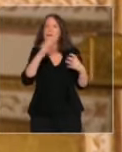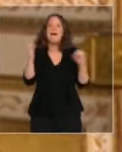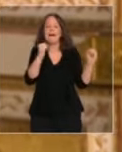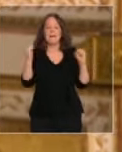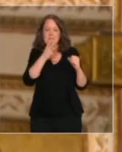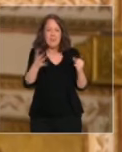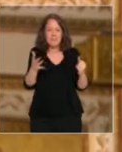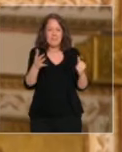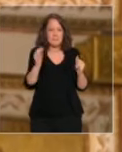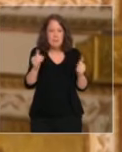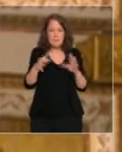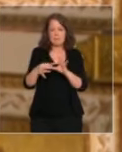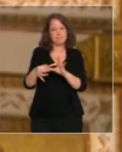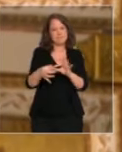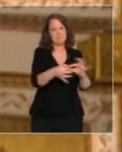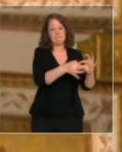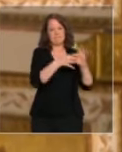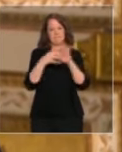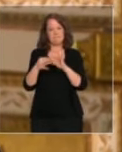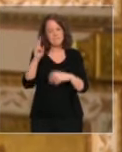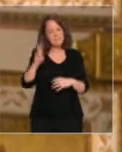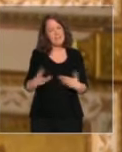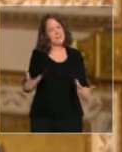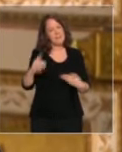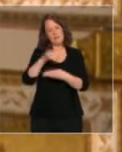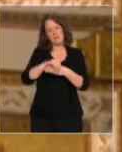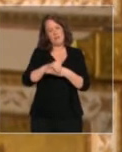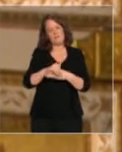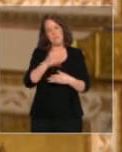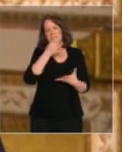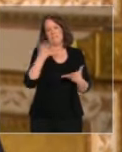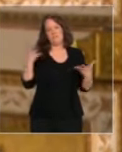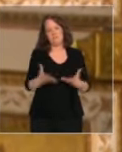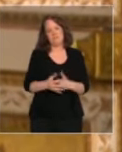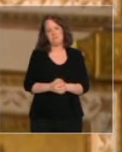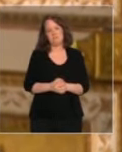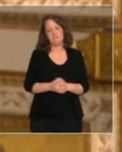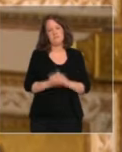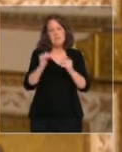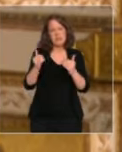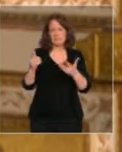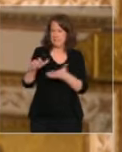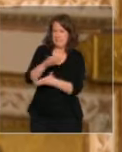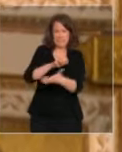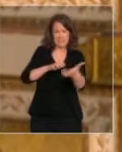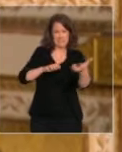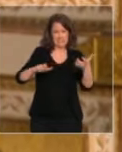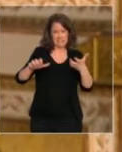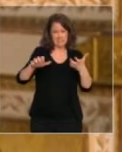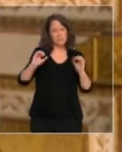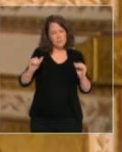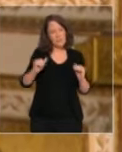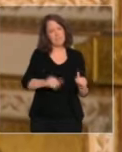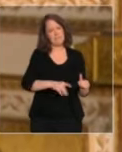unis. Et je veux ce soir partager avec vous au cœur de l'épreuve cette fierté, cette